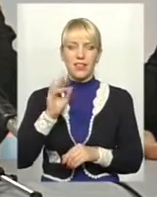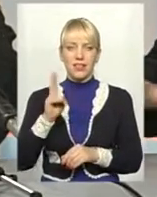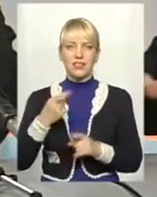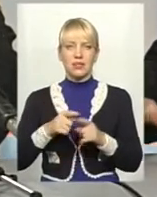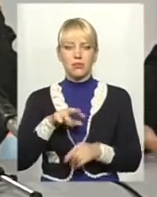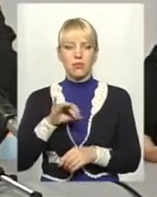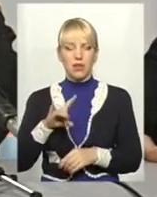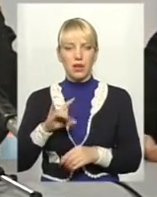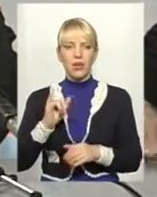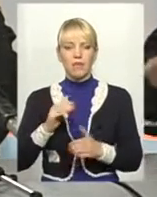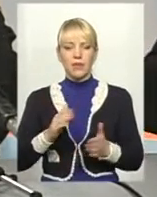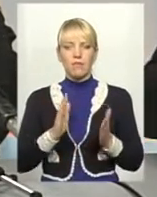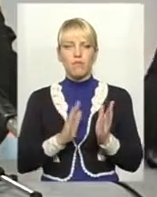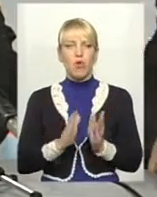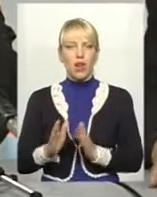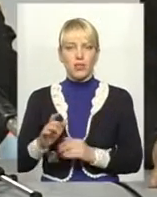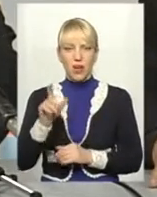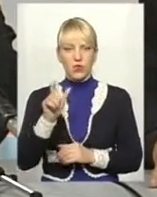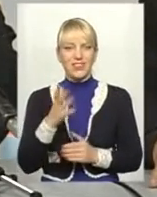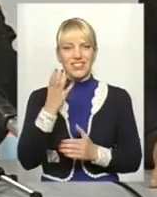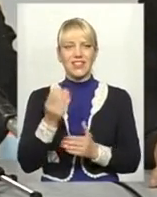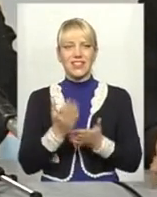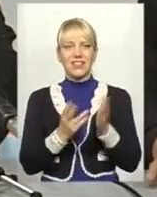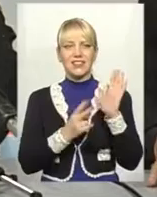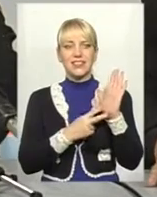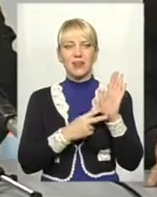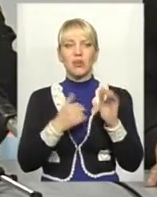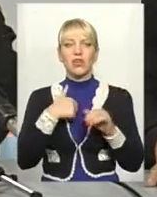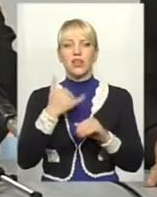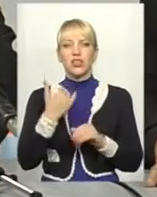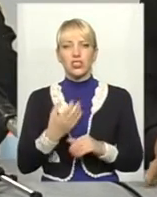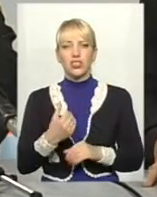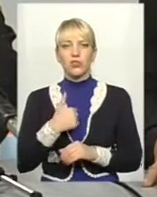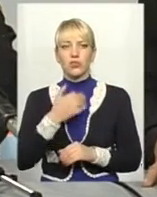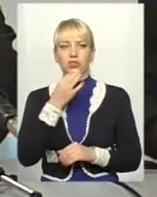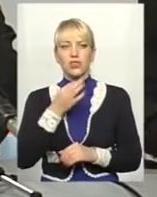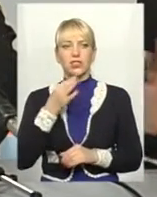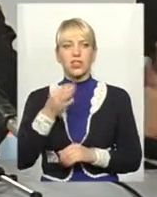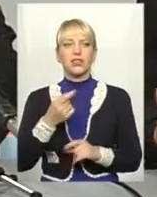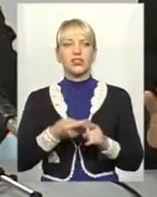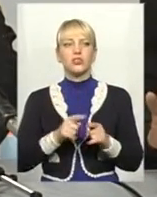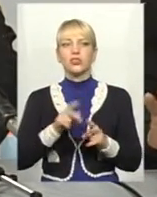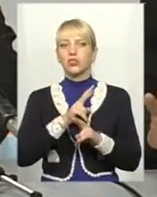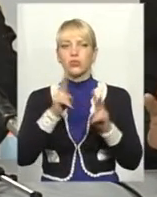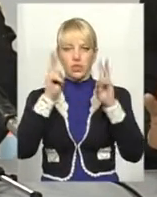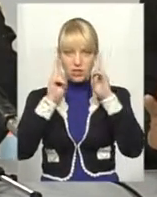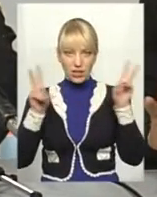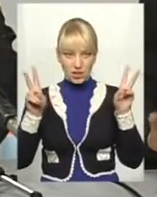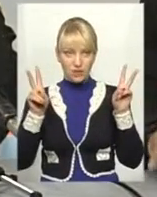людина, я впевнений, що... А ще є семеро. І я сьогодні хочу сказати про те, що ніхто ще не знає.